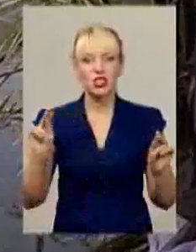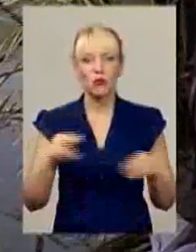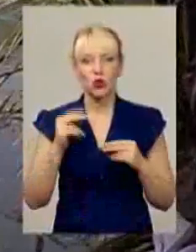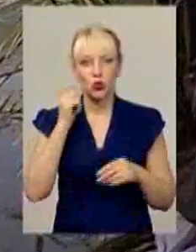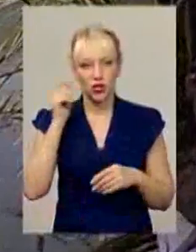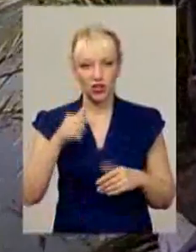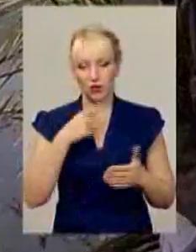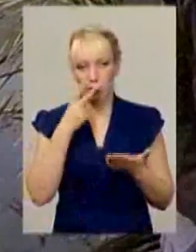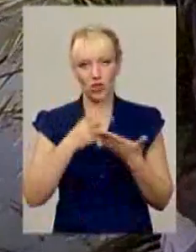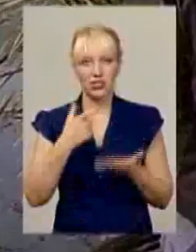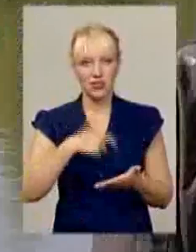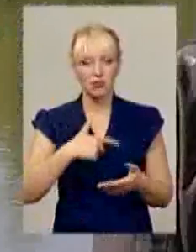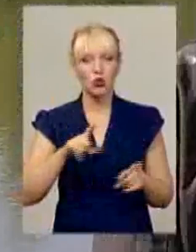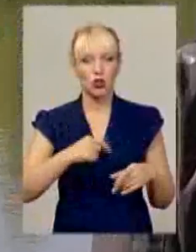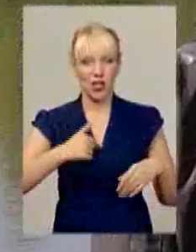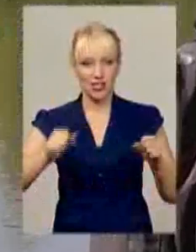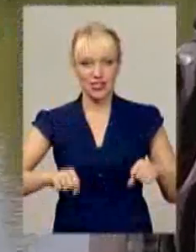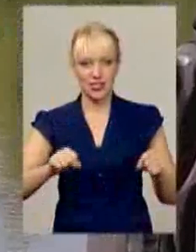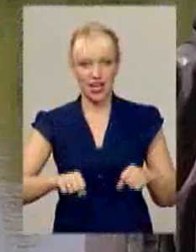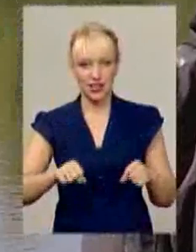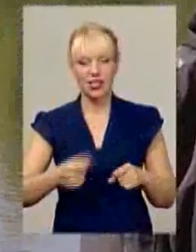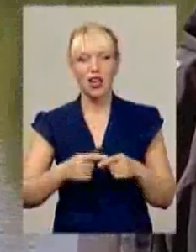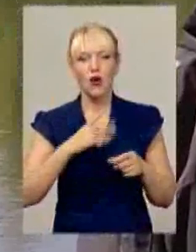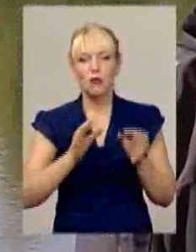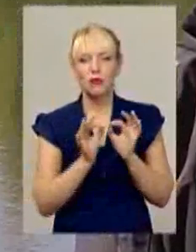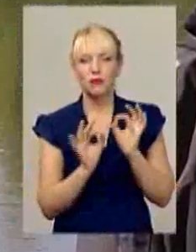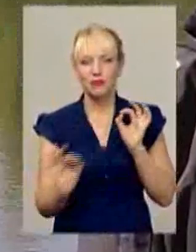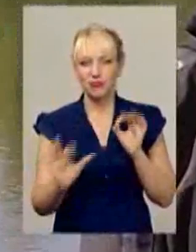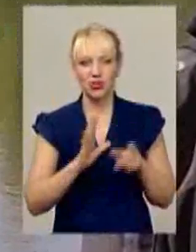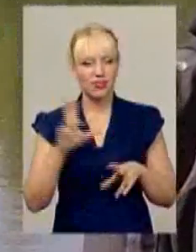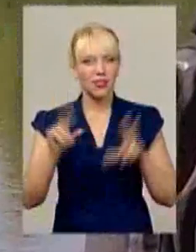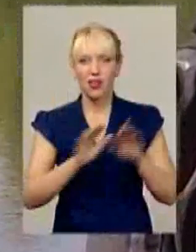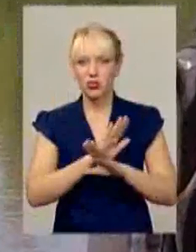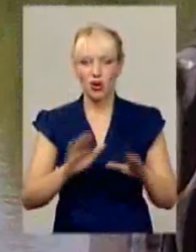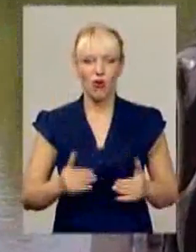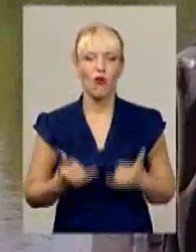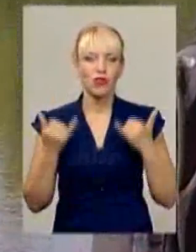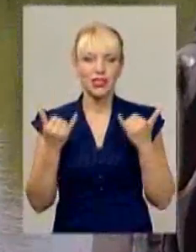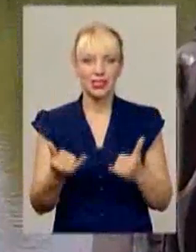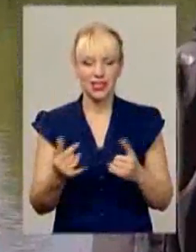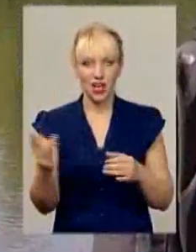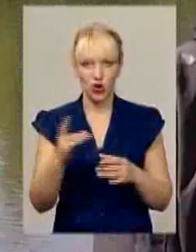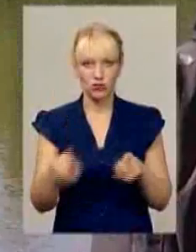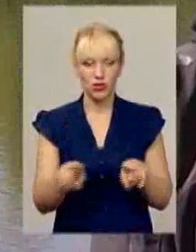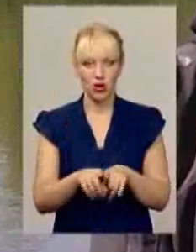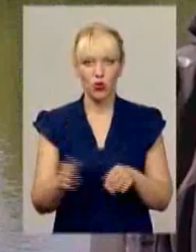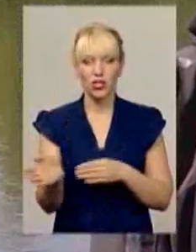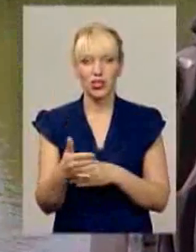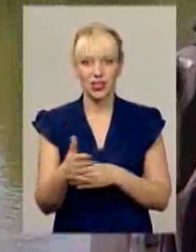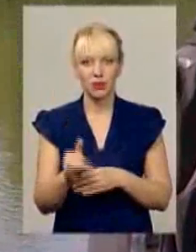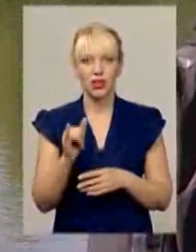я здатний, просто боровся з ним дуже делікатною снастю, яка не розрахована взагалі на розміри такої риби. І фактично